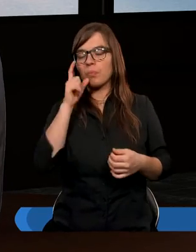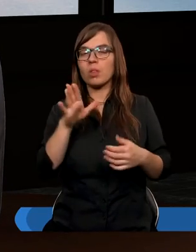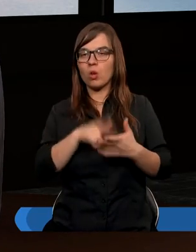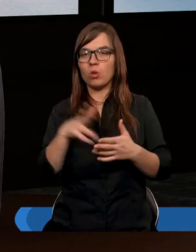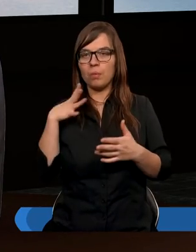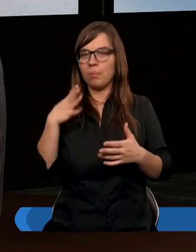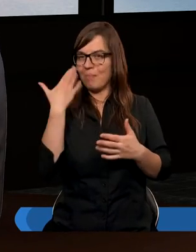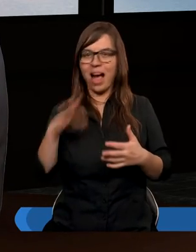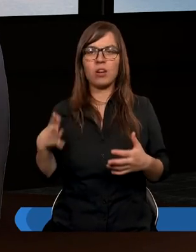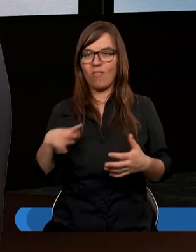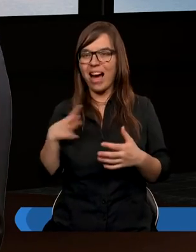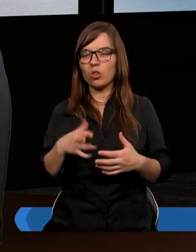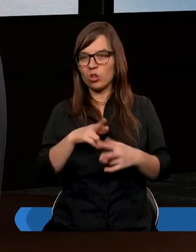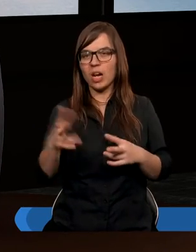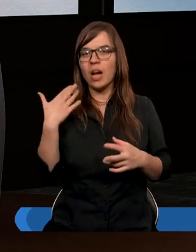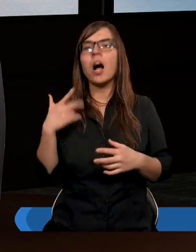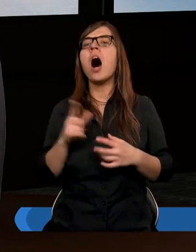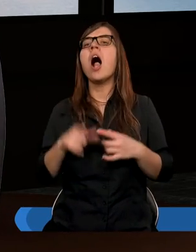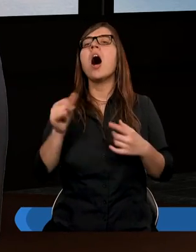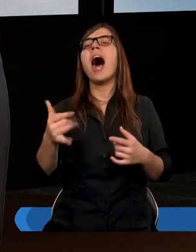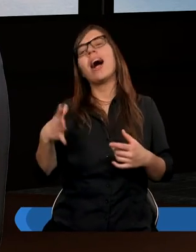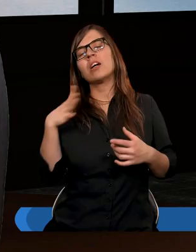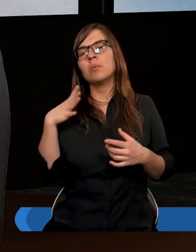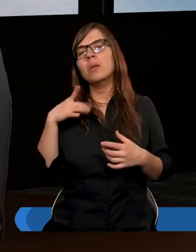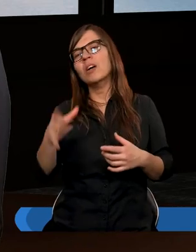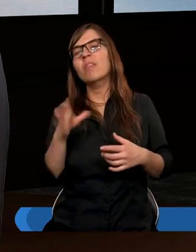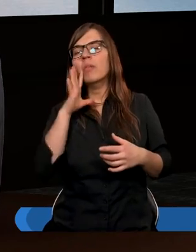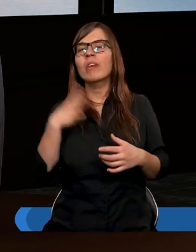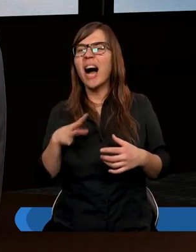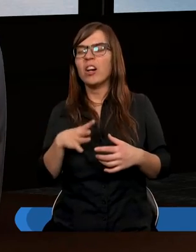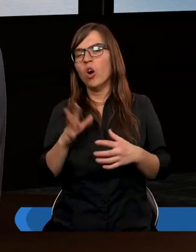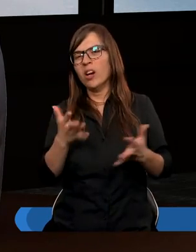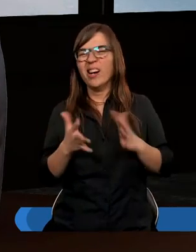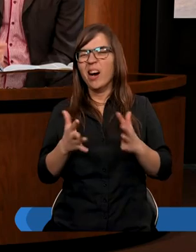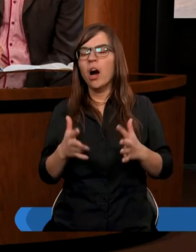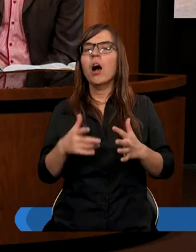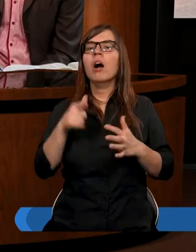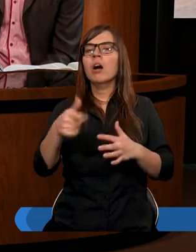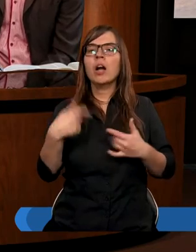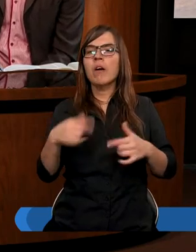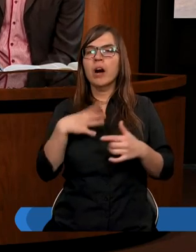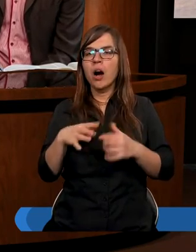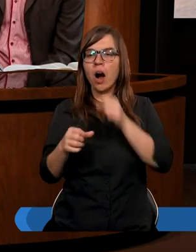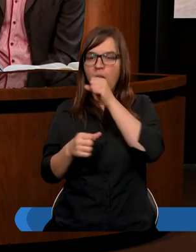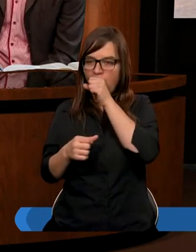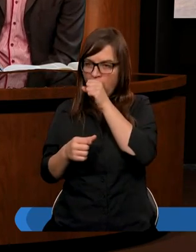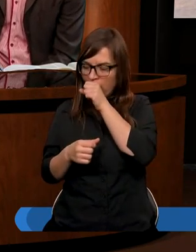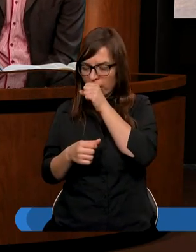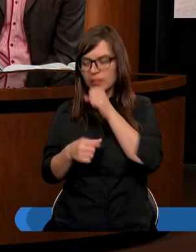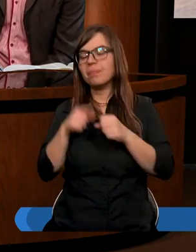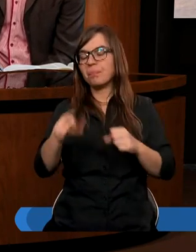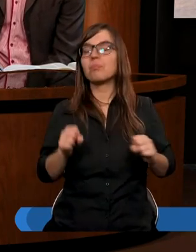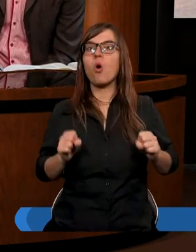ludzi był bardzo wartościowy ale czy dla Boga on był jakimś wartością myślę że nie najwartościowsze w tym wszystkim była